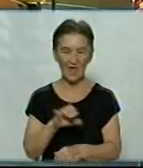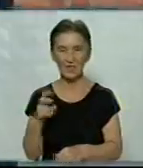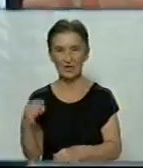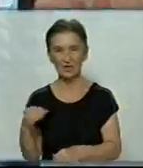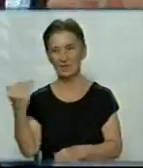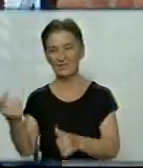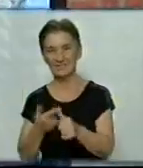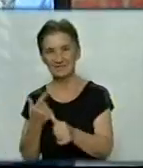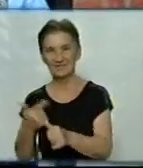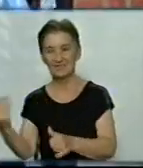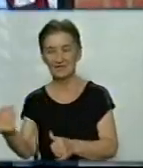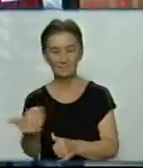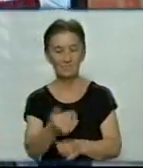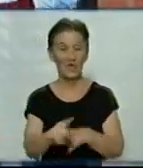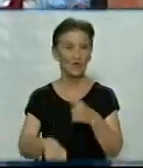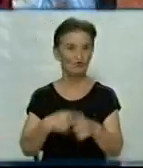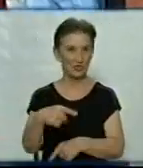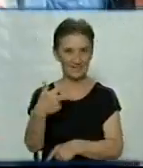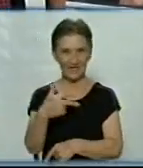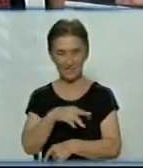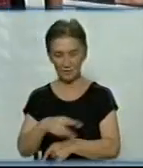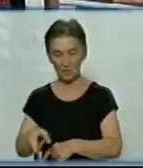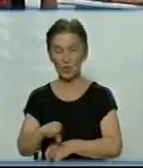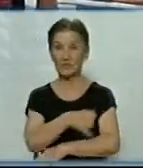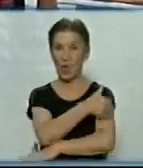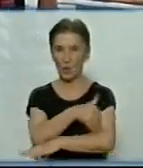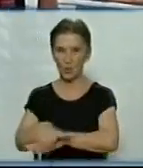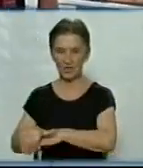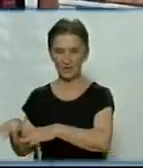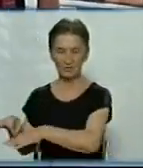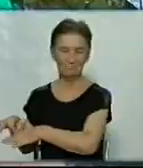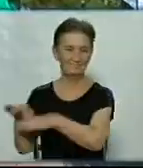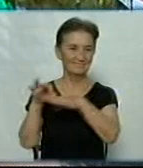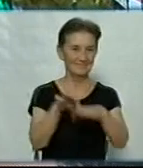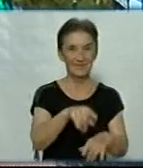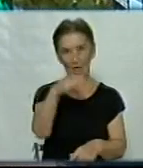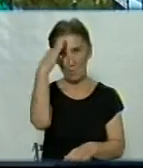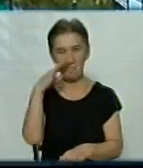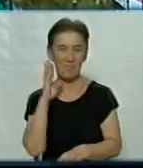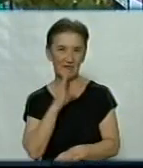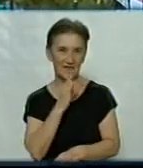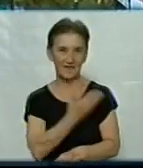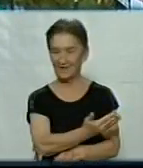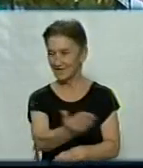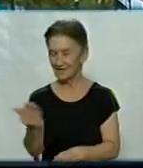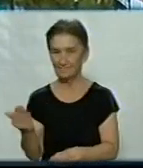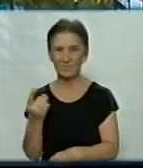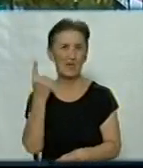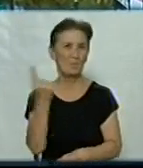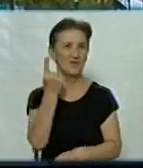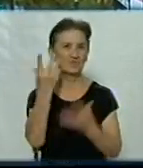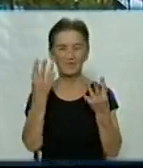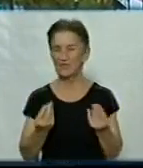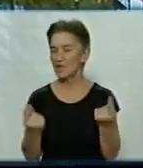звати Яна». За пів години дітей виводить на вулицю. Тут на них чекають батьки. «Перший день – це купа вражень.